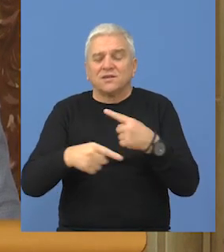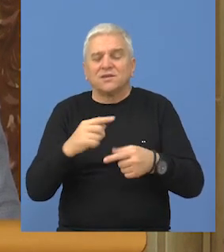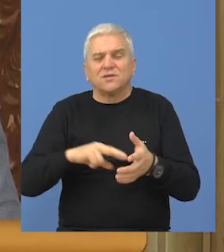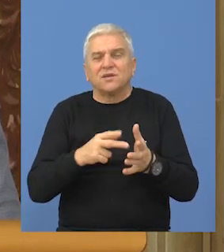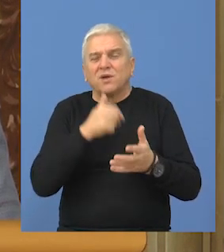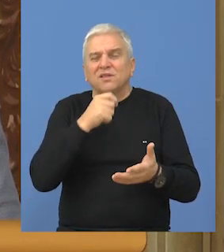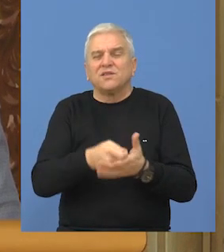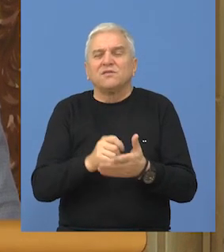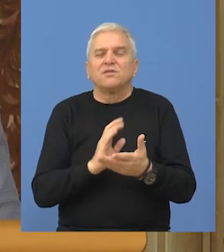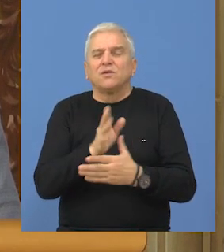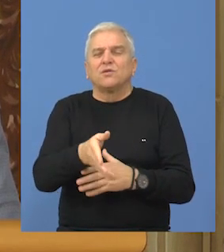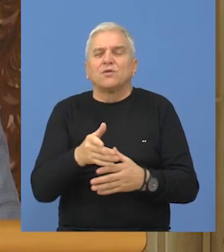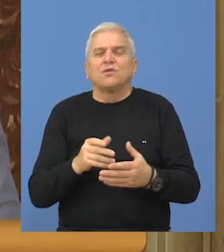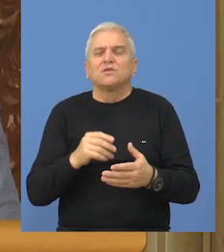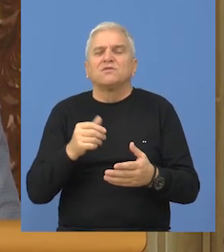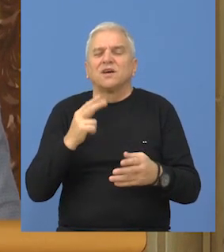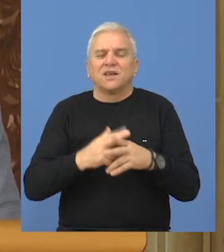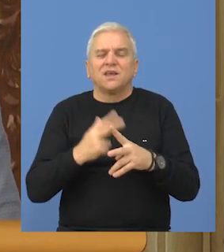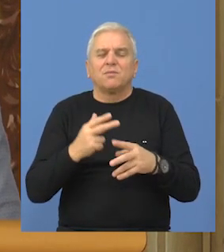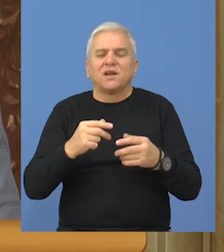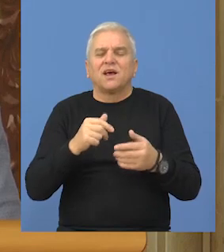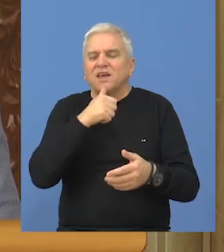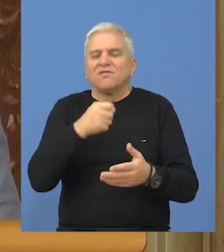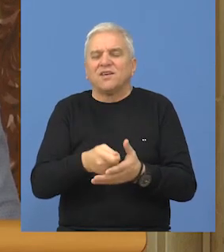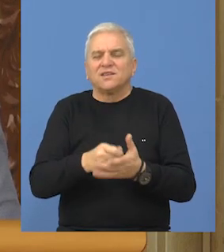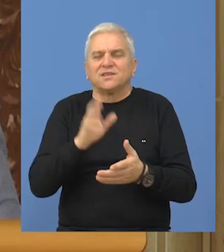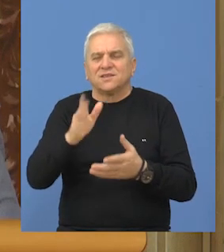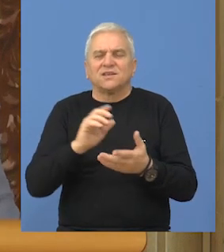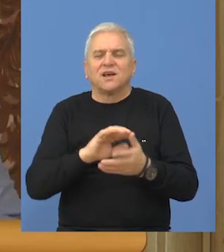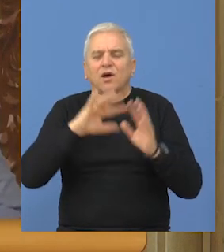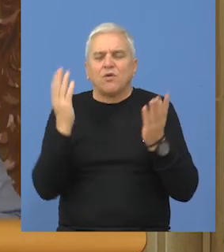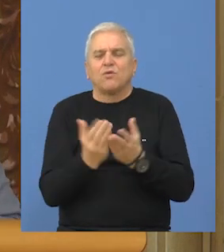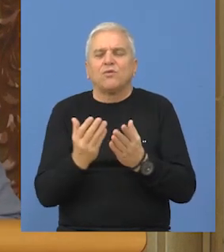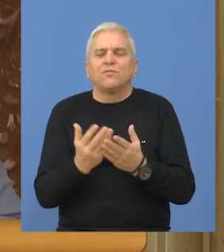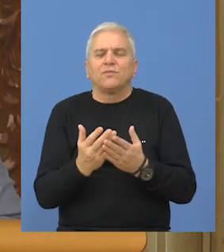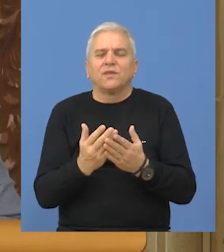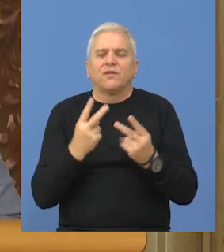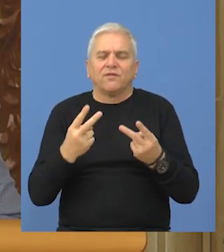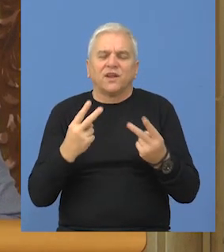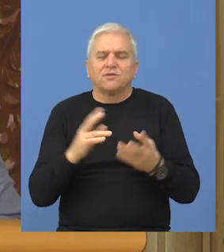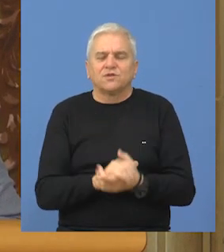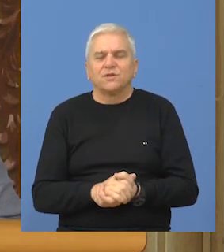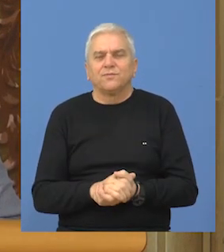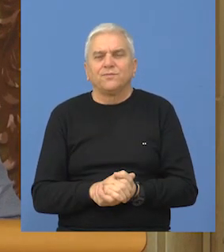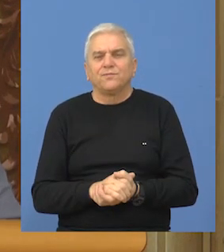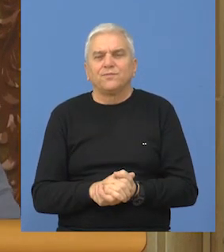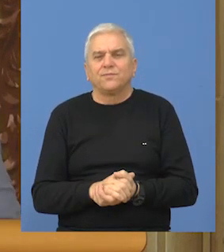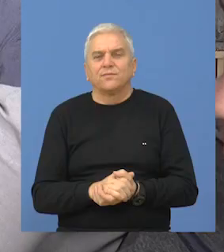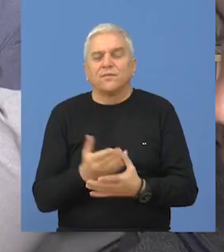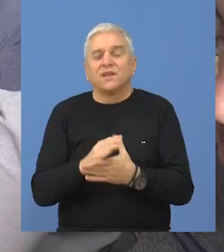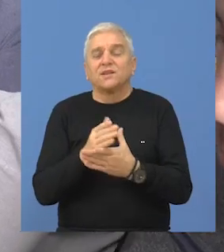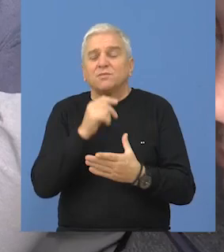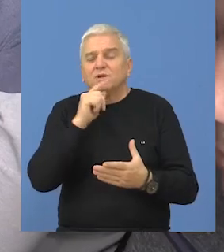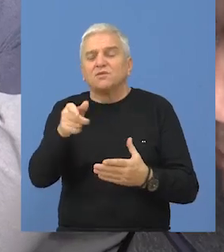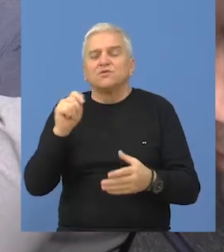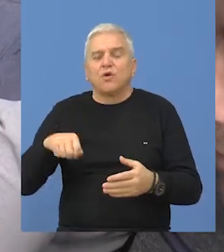izvršena je izmena plana investicija kroz izmenu naziva investicija i njene ukupne vrednosti.